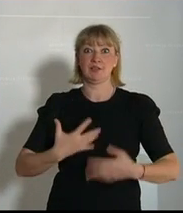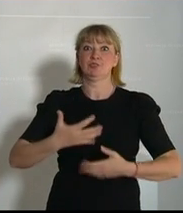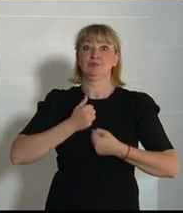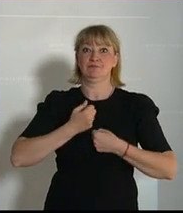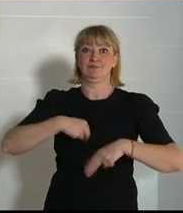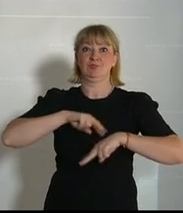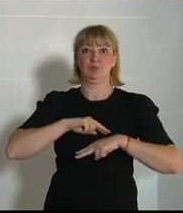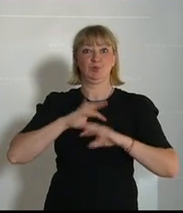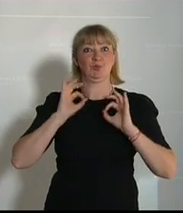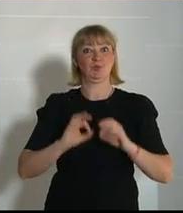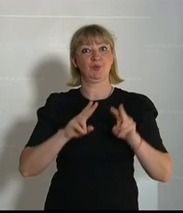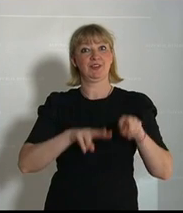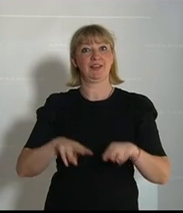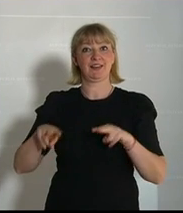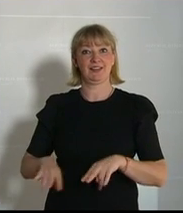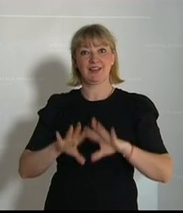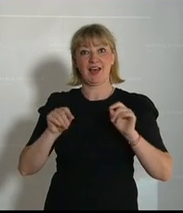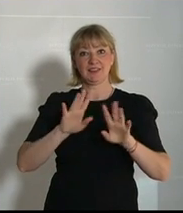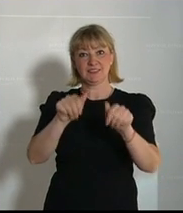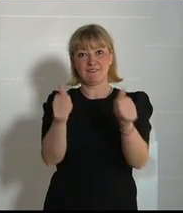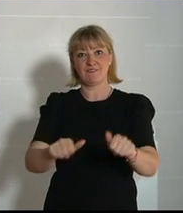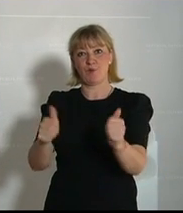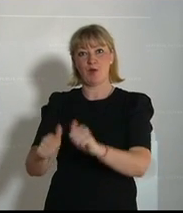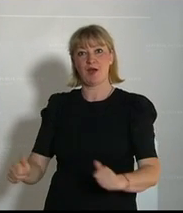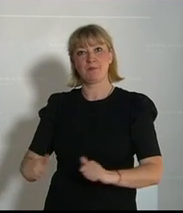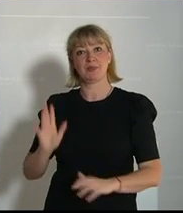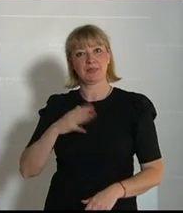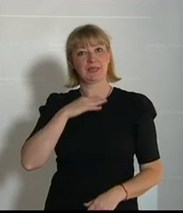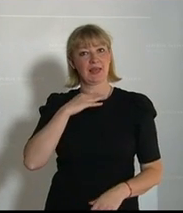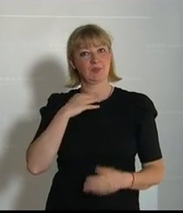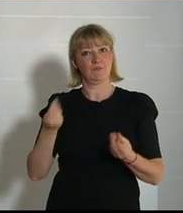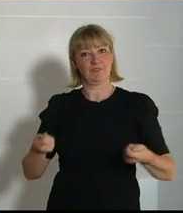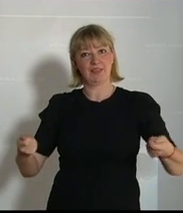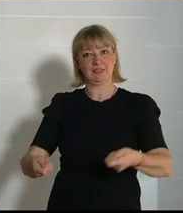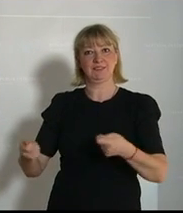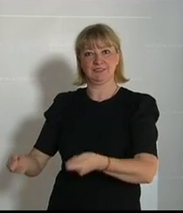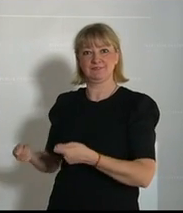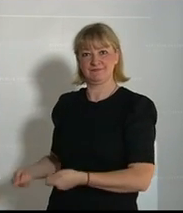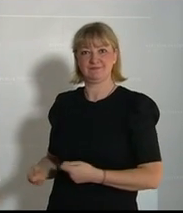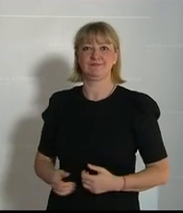die Gerichtsbarkeit in all ihren Formen ausreichend zu finanzieren.